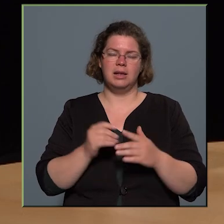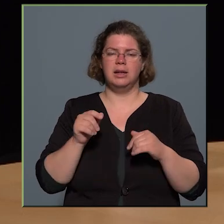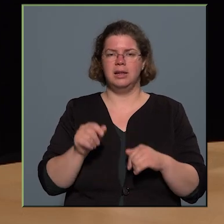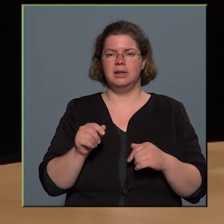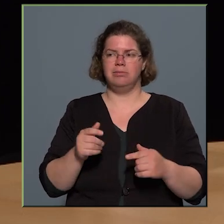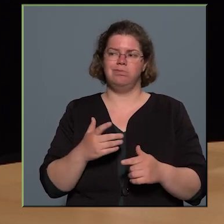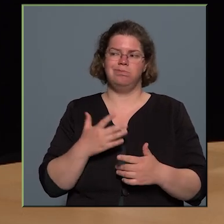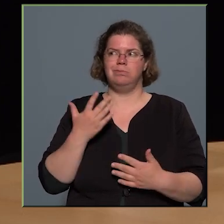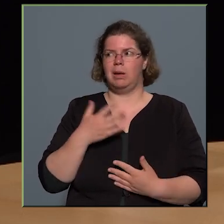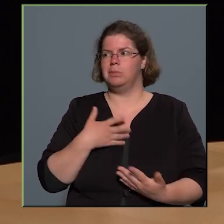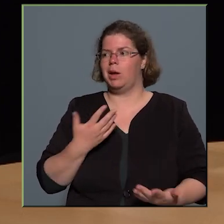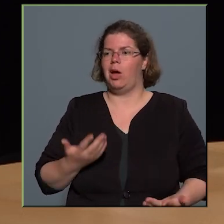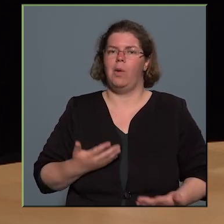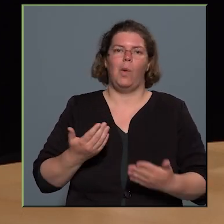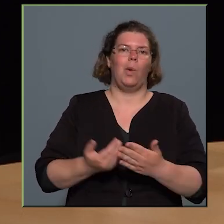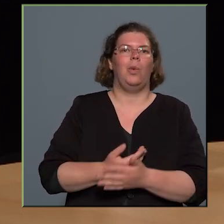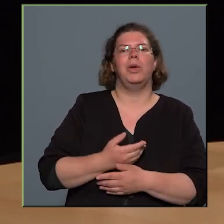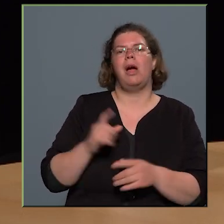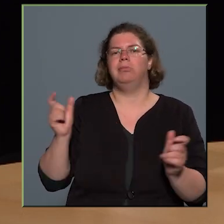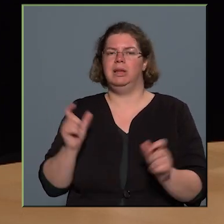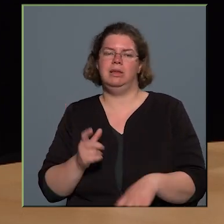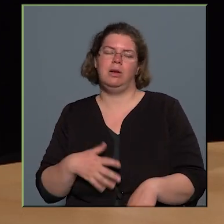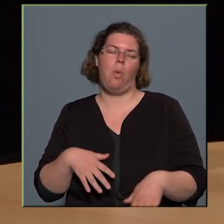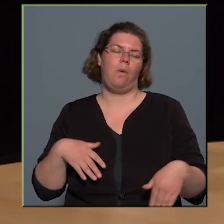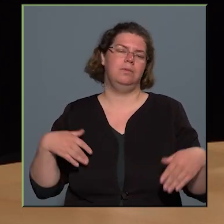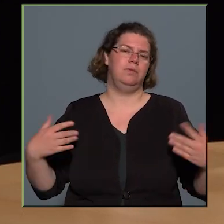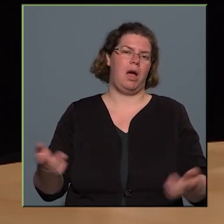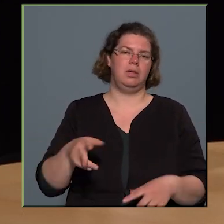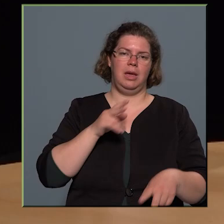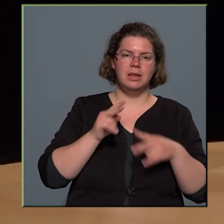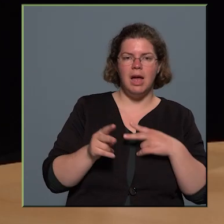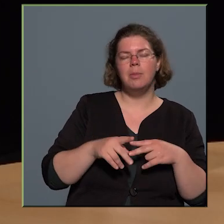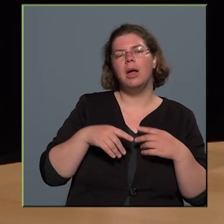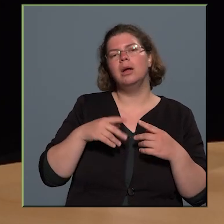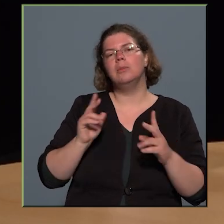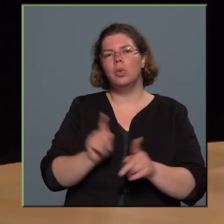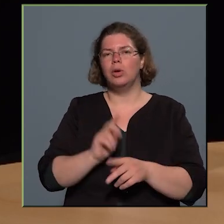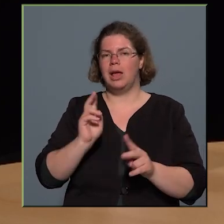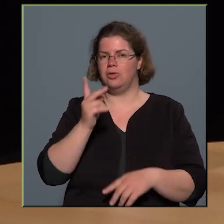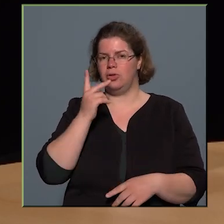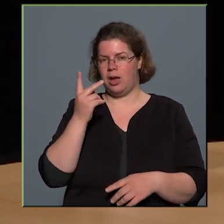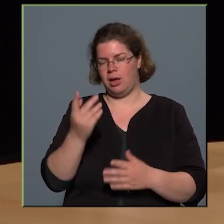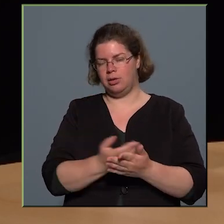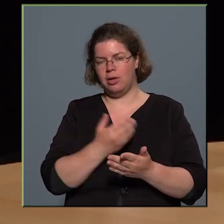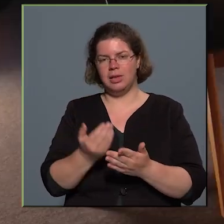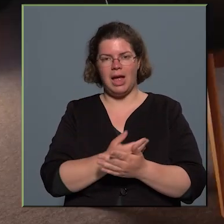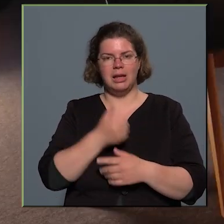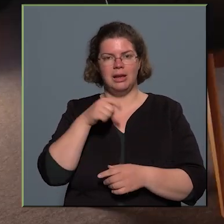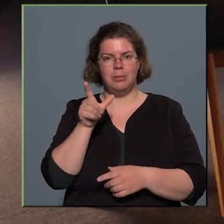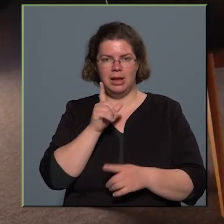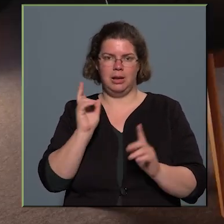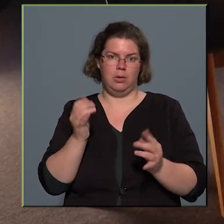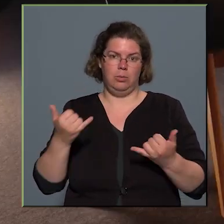jelennjenek meg, nem tudom, újabb diszkók vagy éttermek, hanem úgy lehessen használni a népligetet továbbra is, ahogy most.